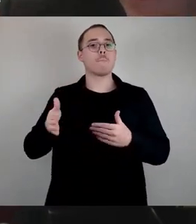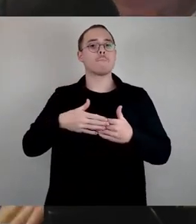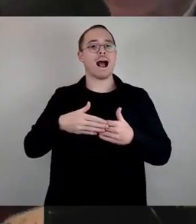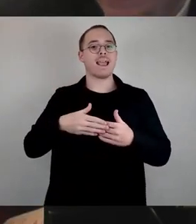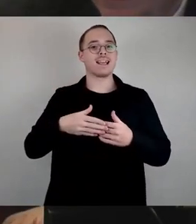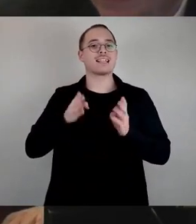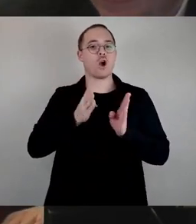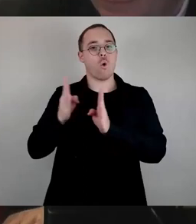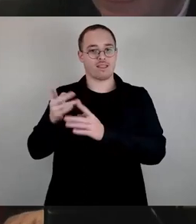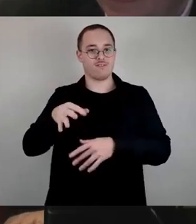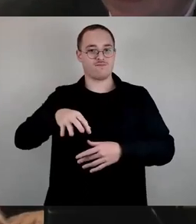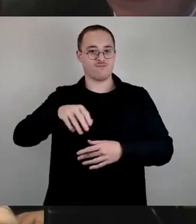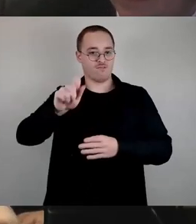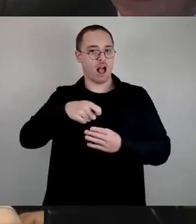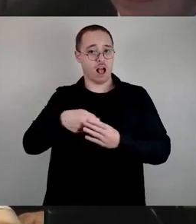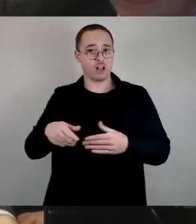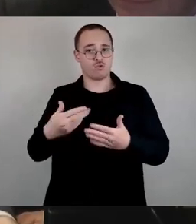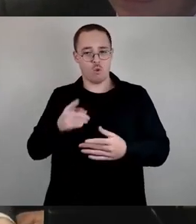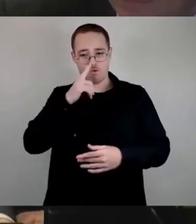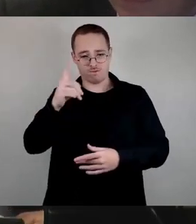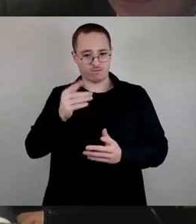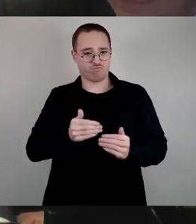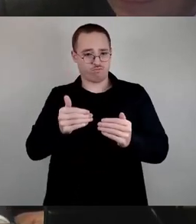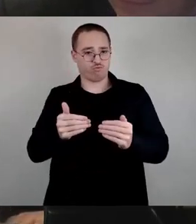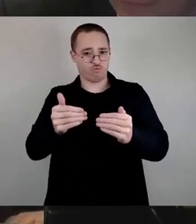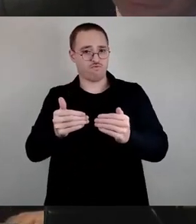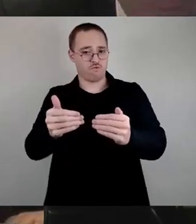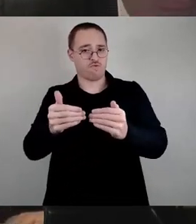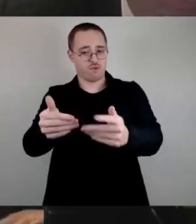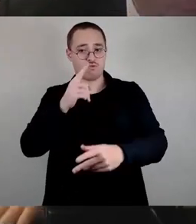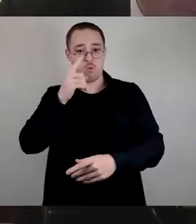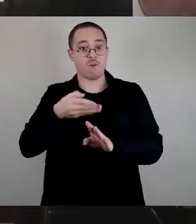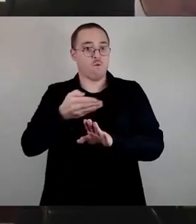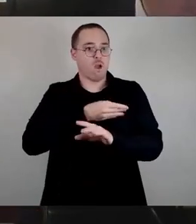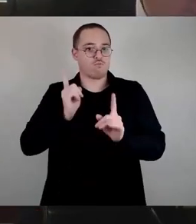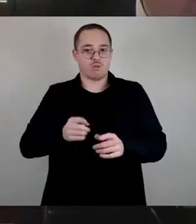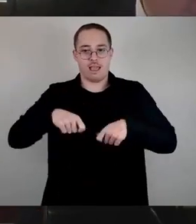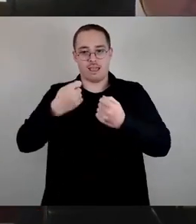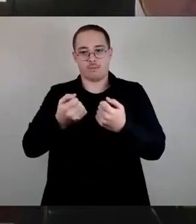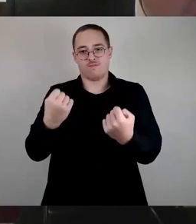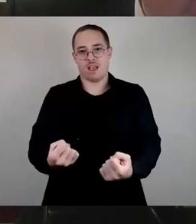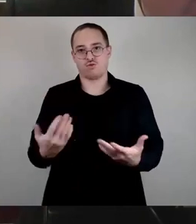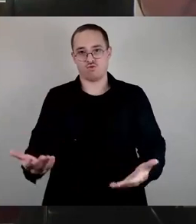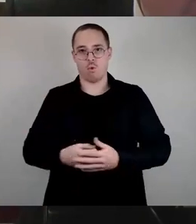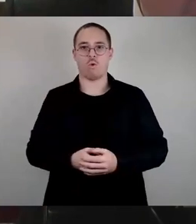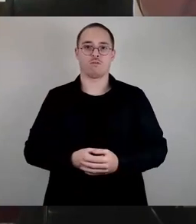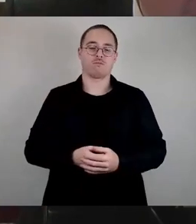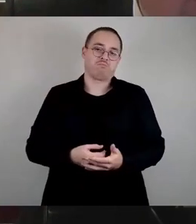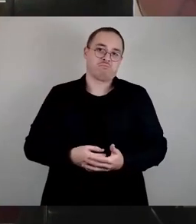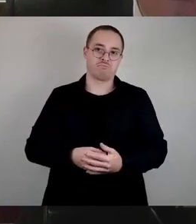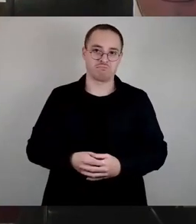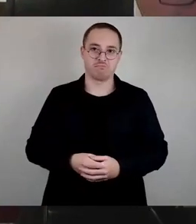nämlich nur dann wählen dürfe, wenn das Ergebnis vorher feststehe. Ulbricht und Honecker hätten es nicht besser formulieren können. Viertens, und dann ist das